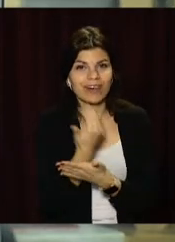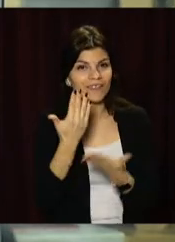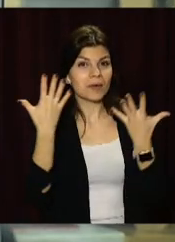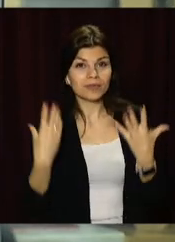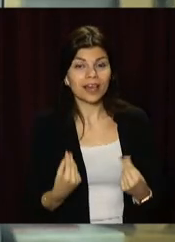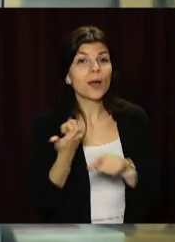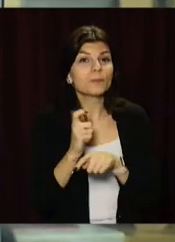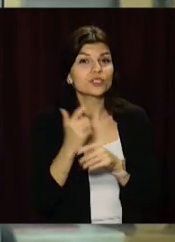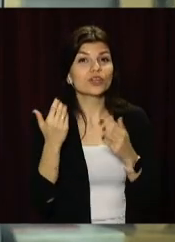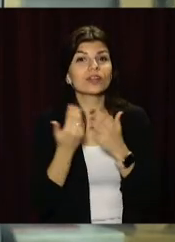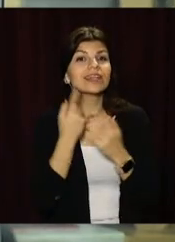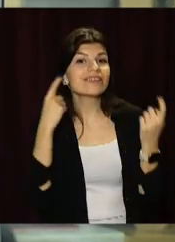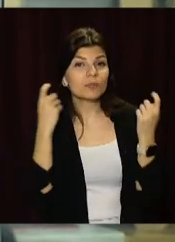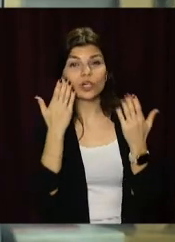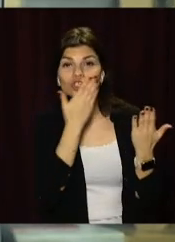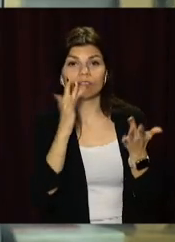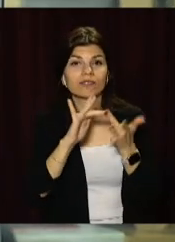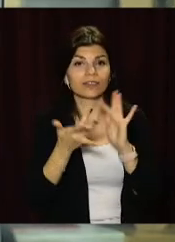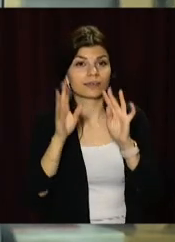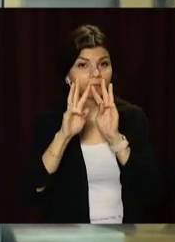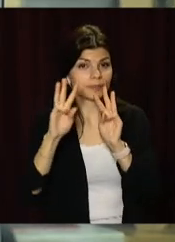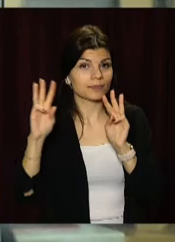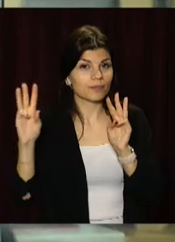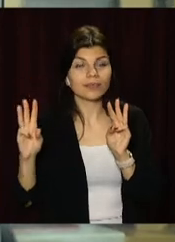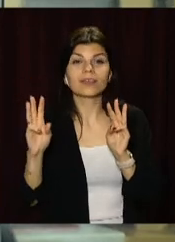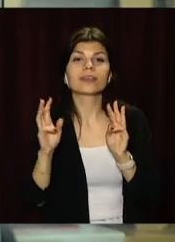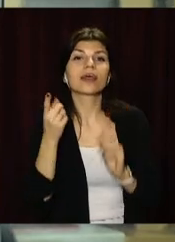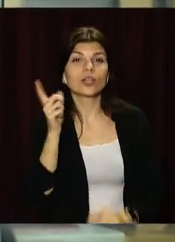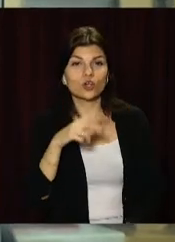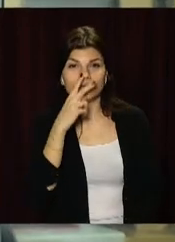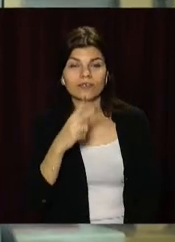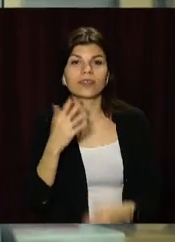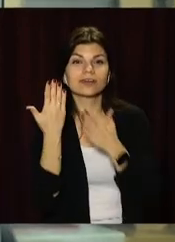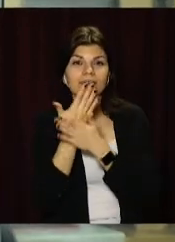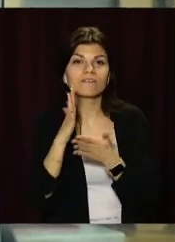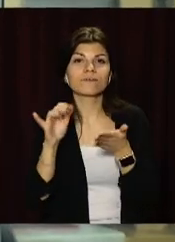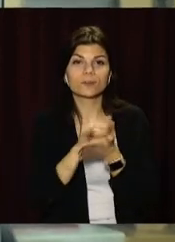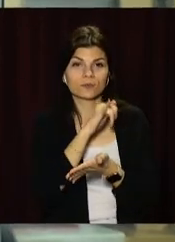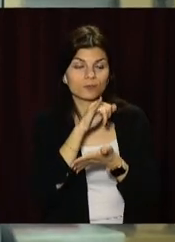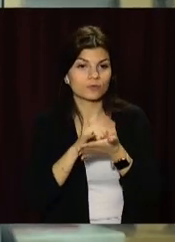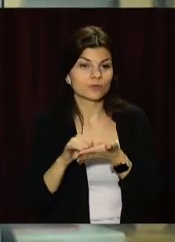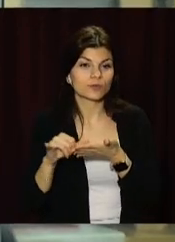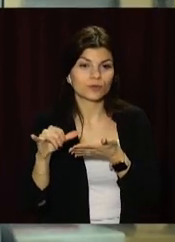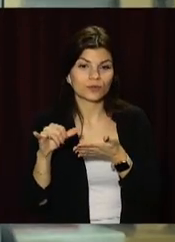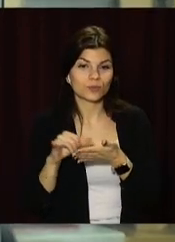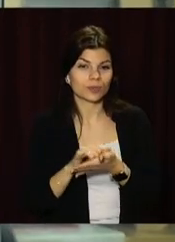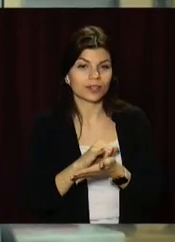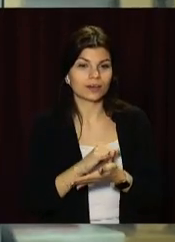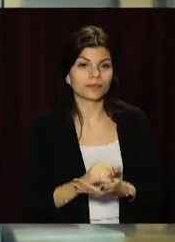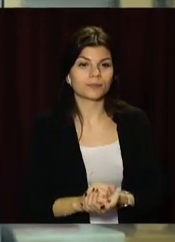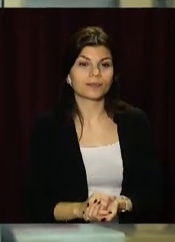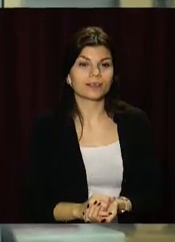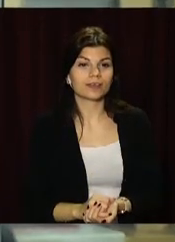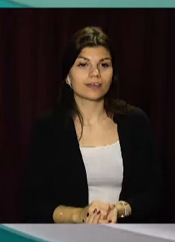вам дня. Більше інформації читайте на нашому сайті opentv.media, дивіться сюжети в соціальних мережах та на нашому ютуб